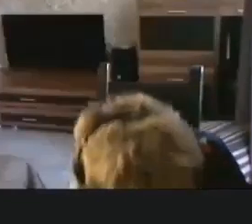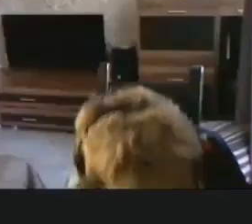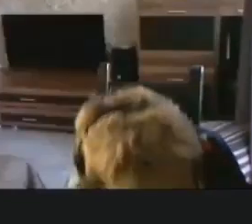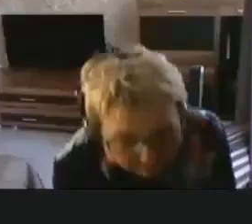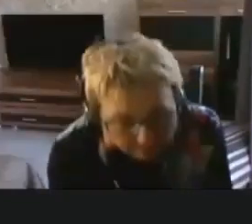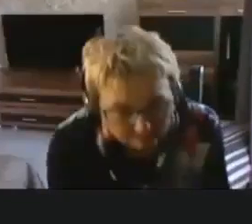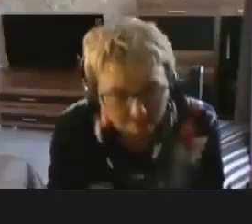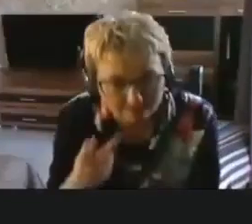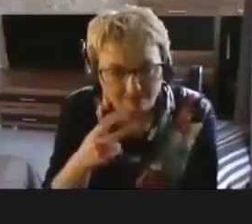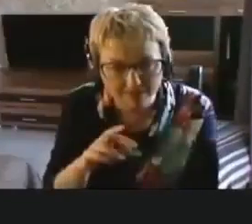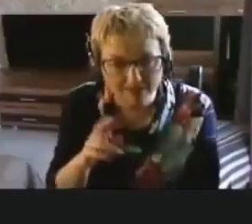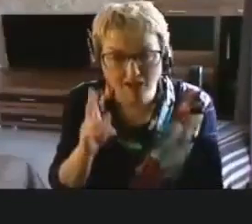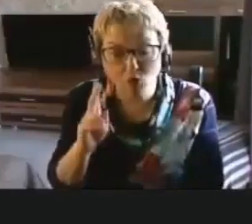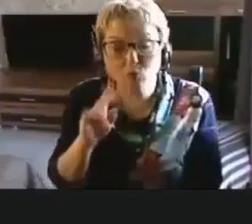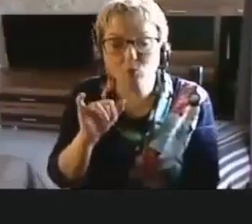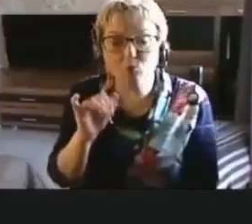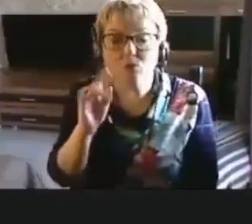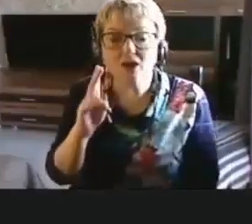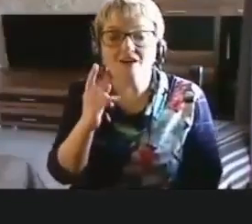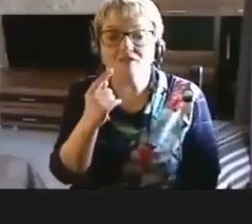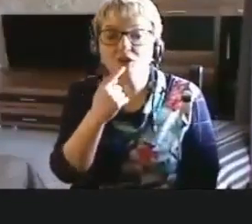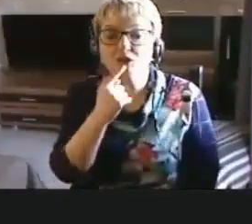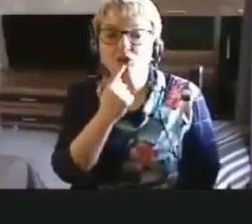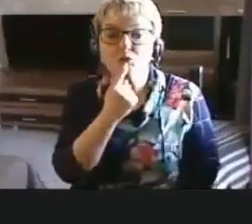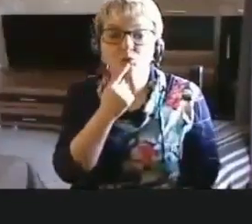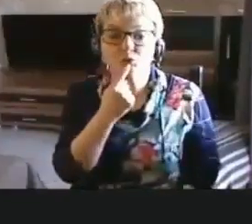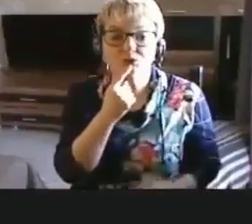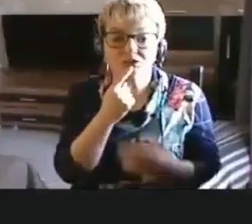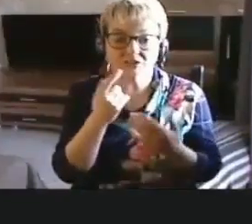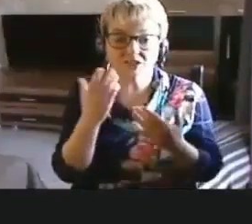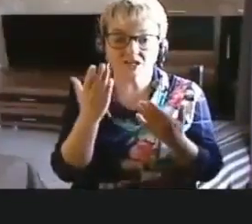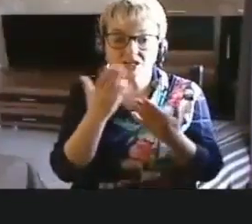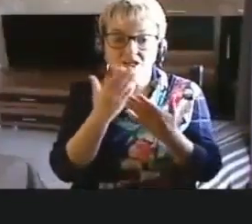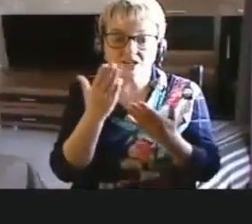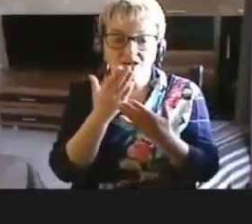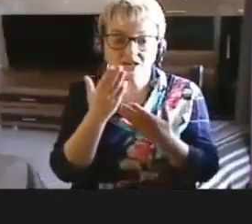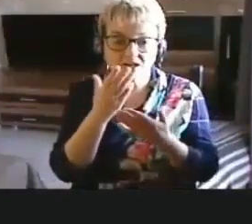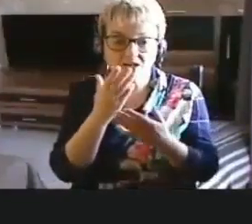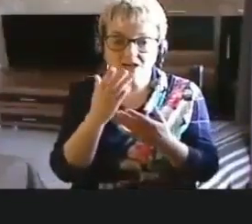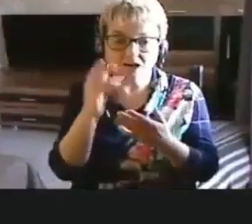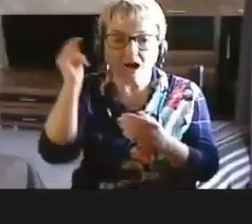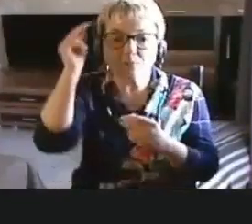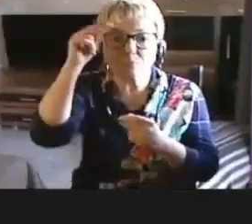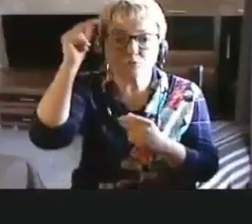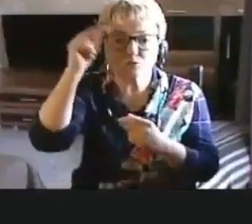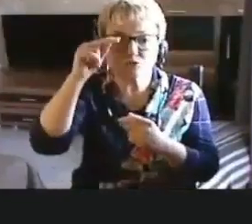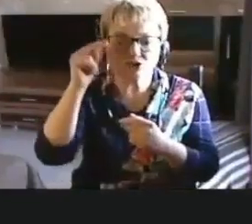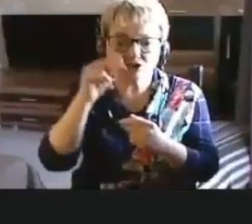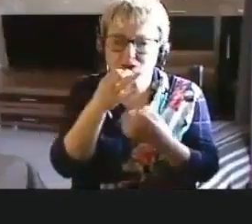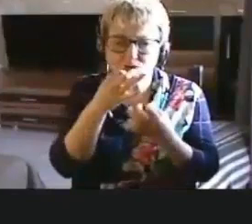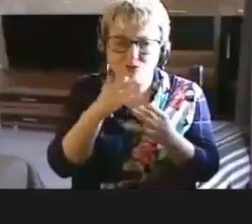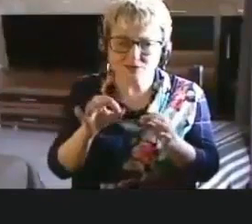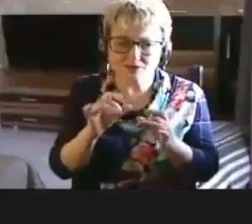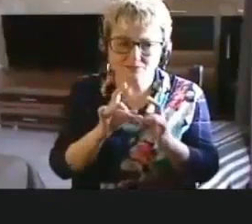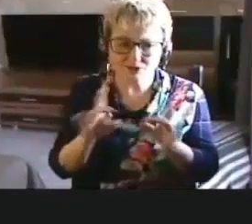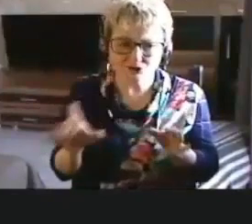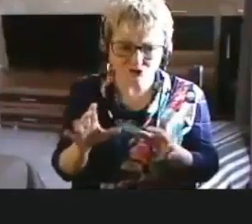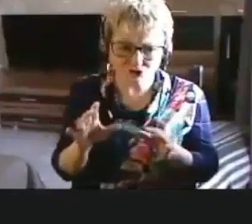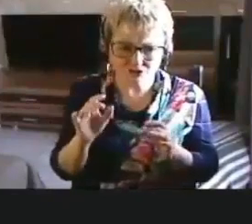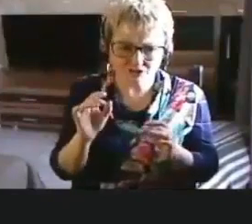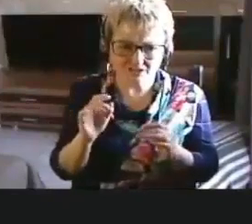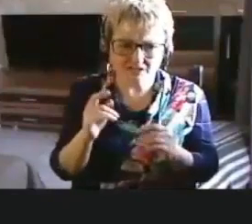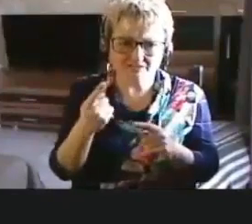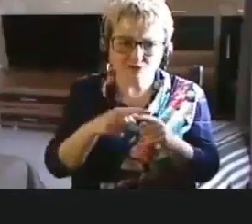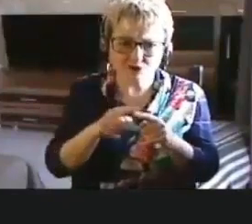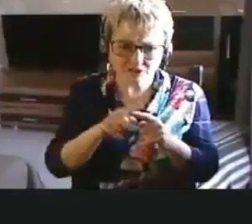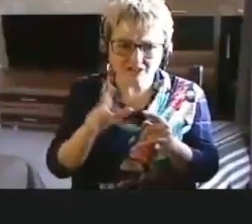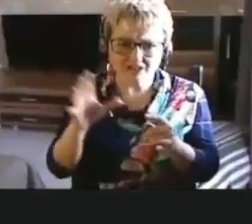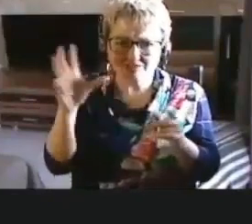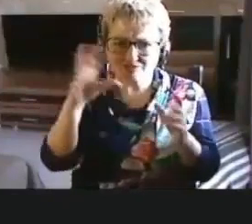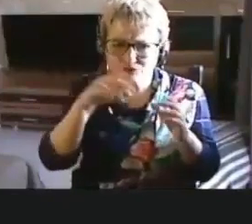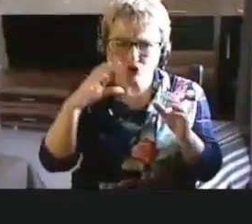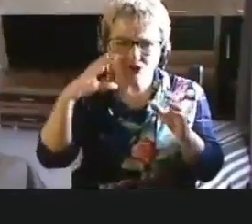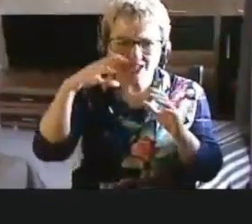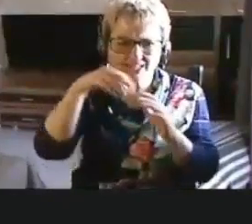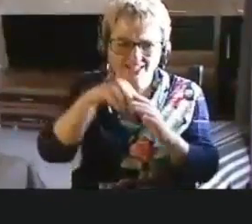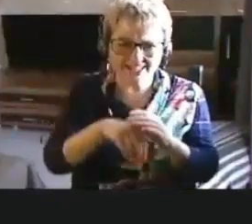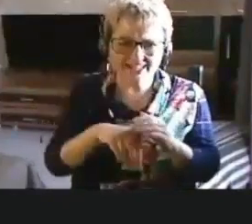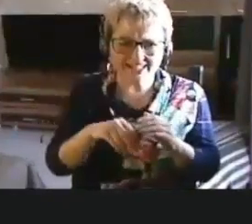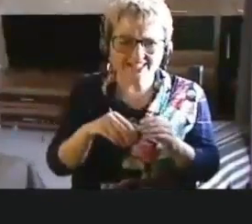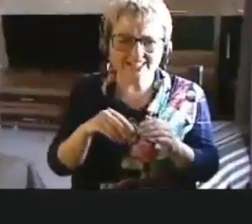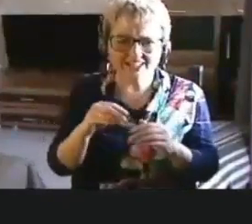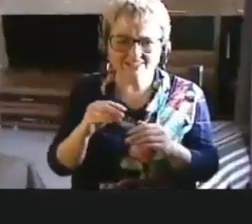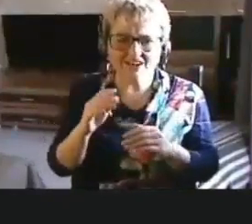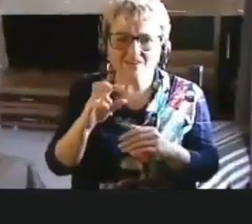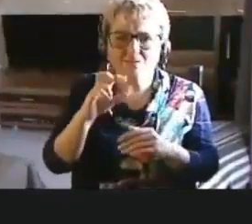у кого трудности в обучении любого, по любой причине. Это все интегрировано даже в